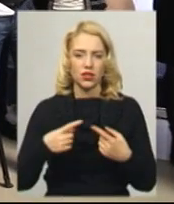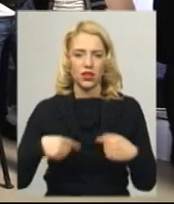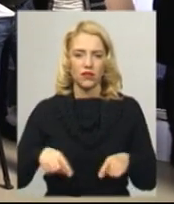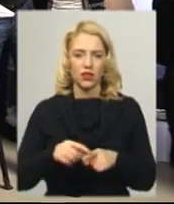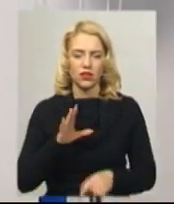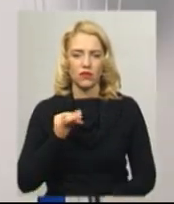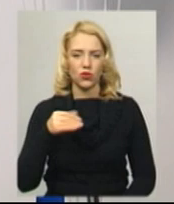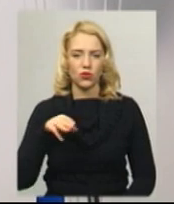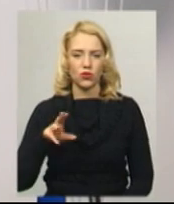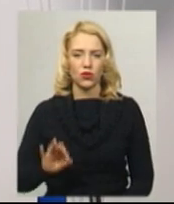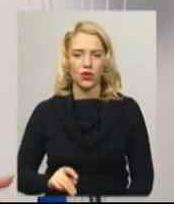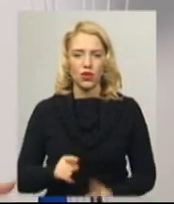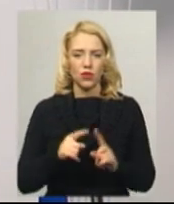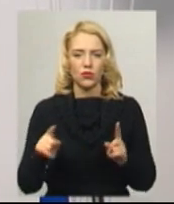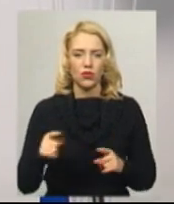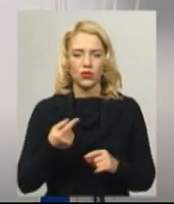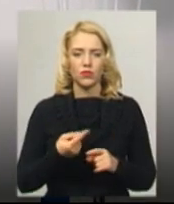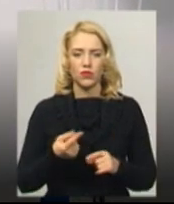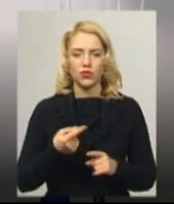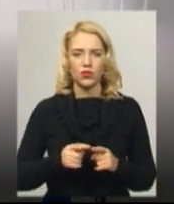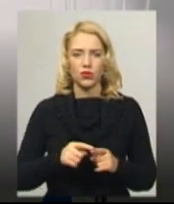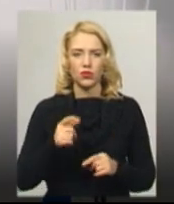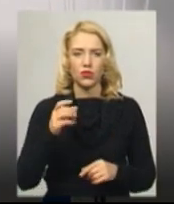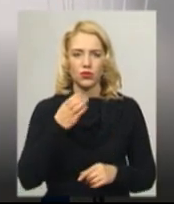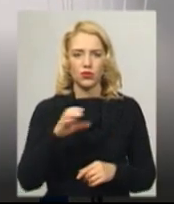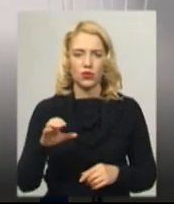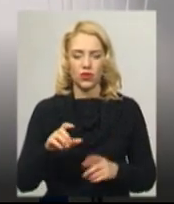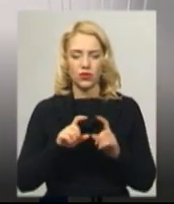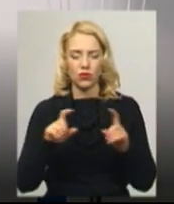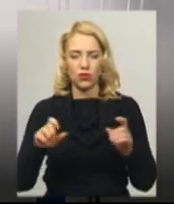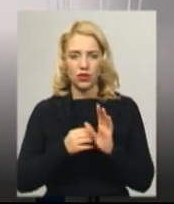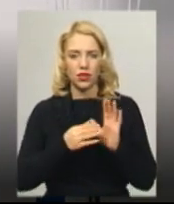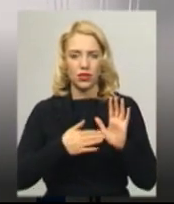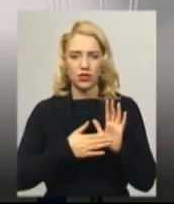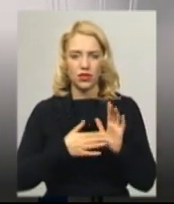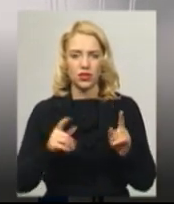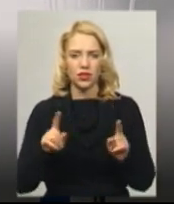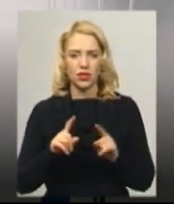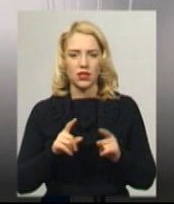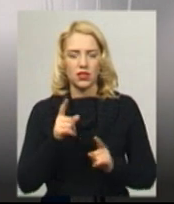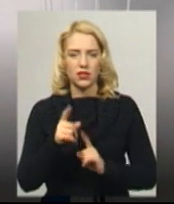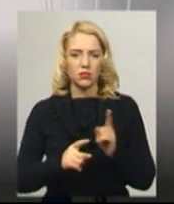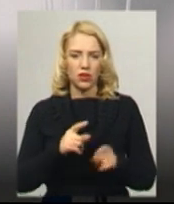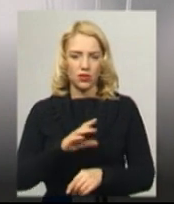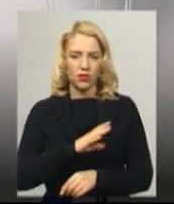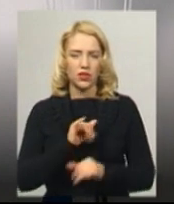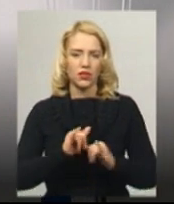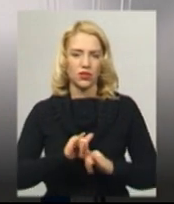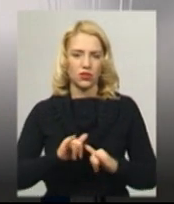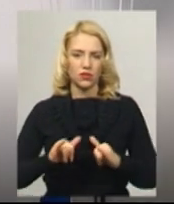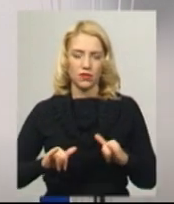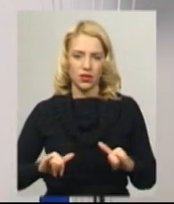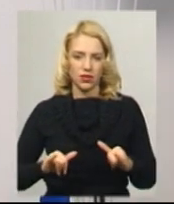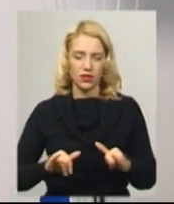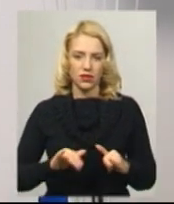Тетяна Войтко. Протягом цього століття органи реєстрації акційного стану змінювалися, розвивалися.